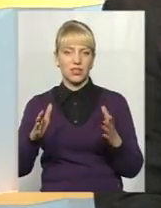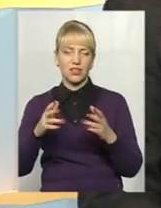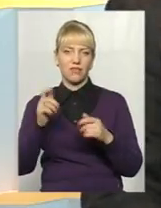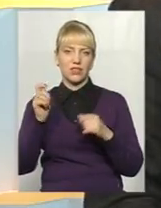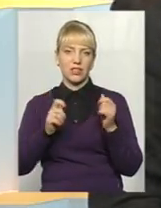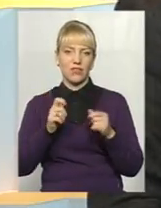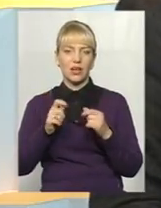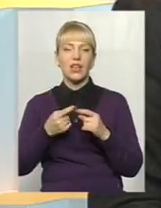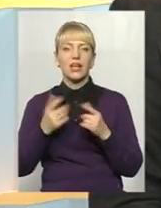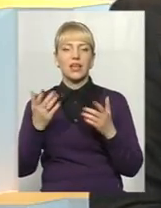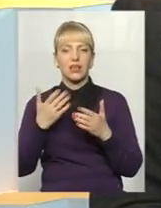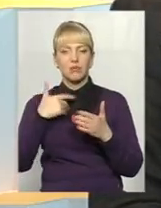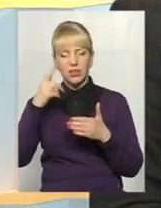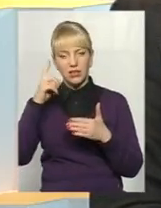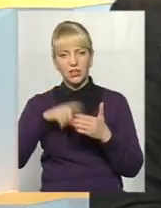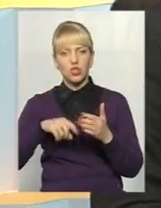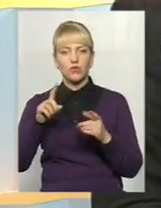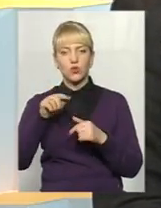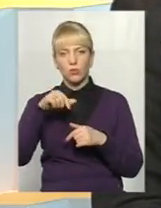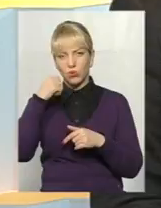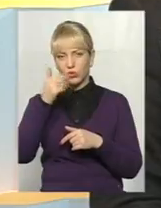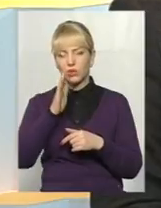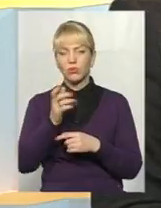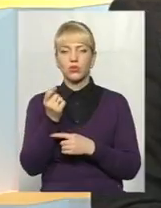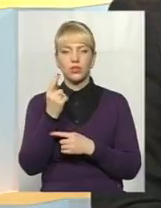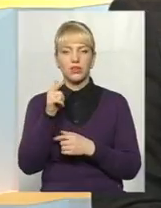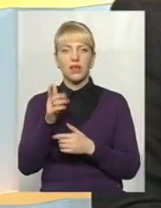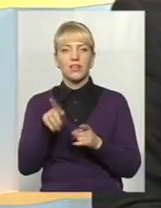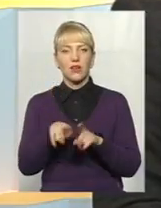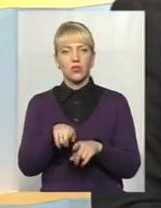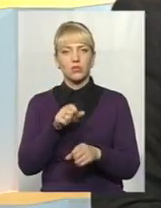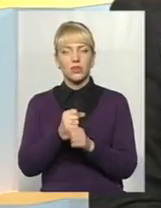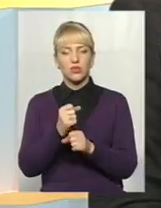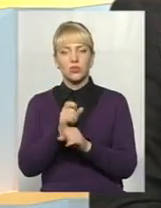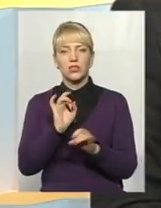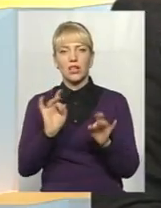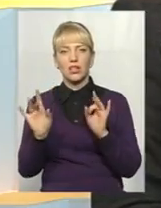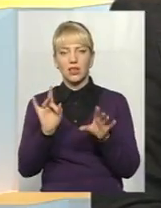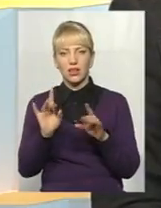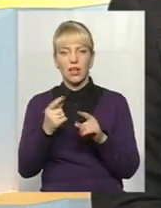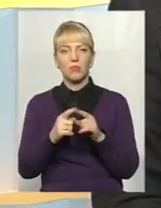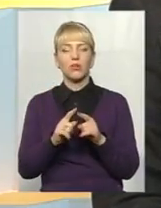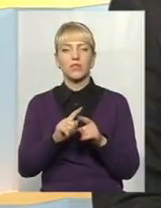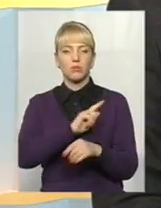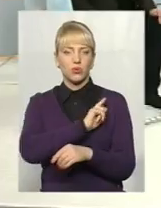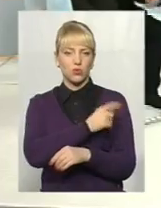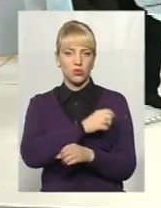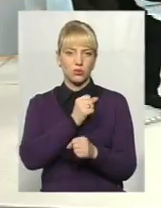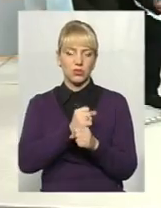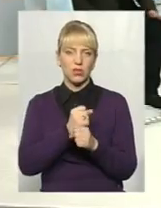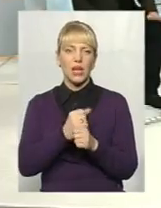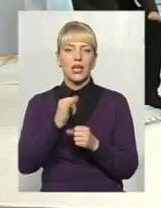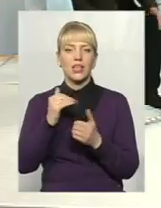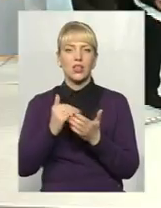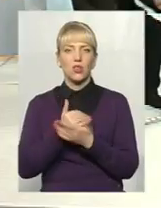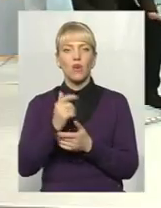вже, надіємося, в цьому році буде 11-й. Він теж спрацьовує на рекламу і дуже потужно спрацьовує. Ну, і новий